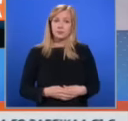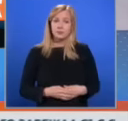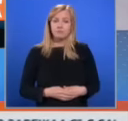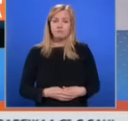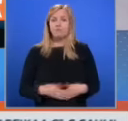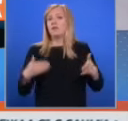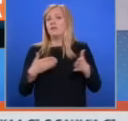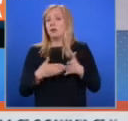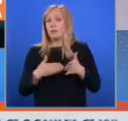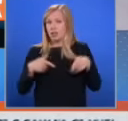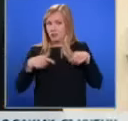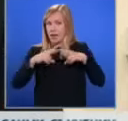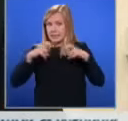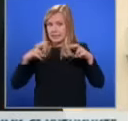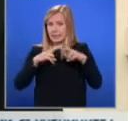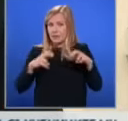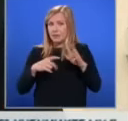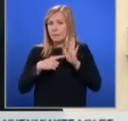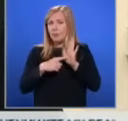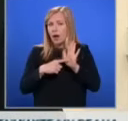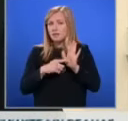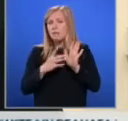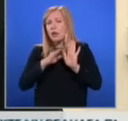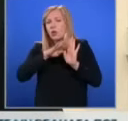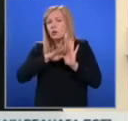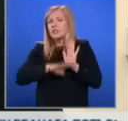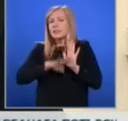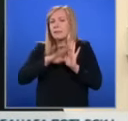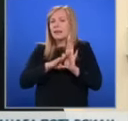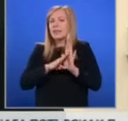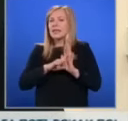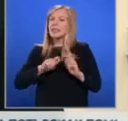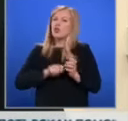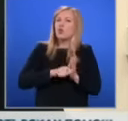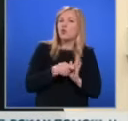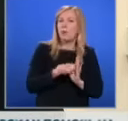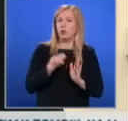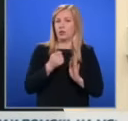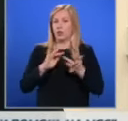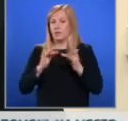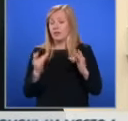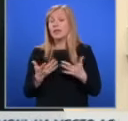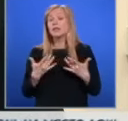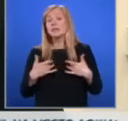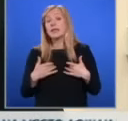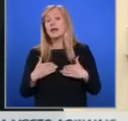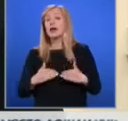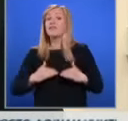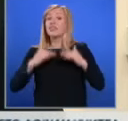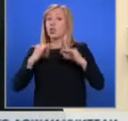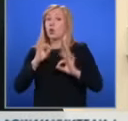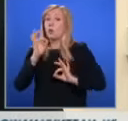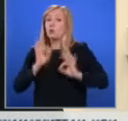Макар изследването да показва лек спад на тормозените в киберпространството деца, все още притеснително високо става